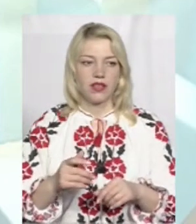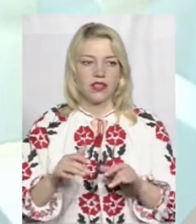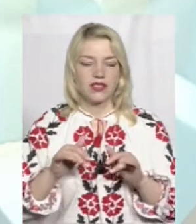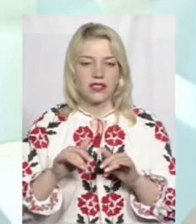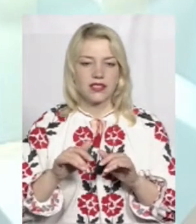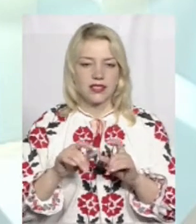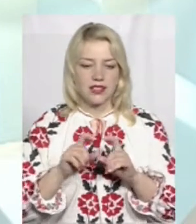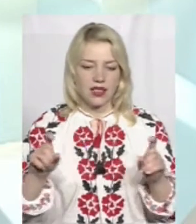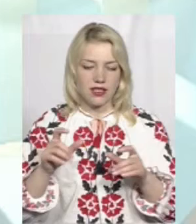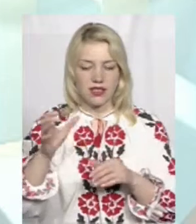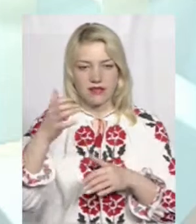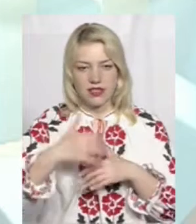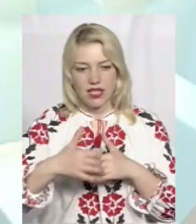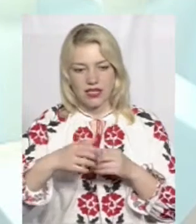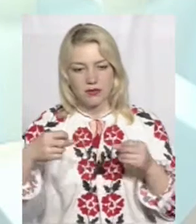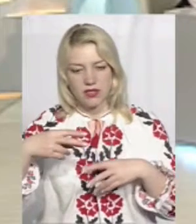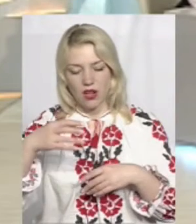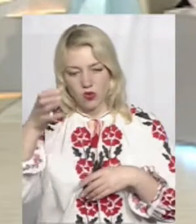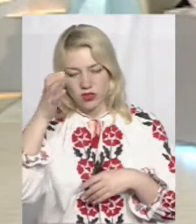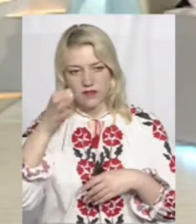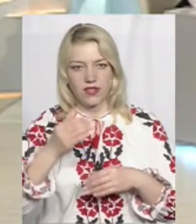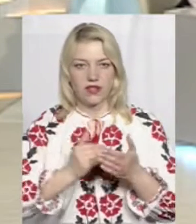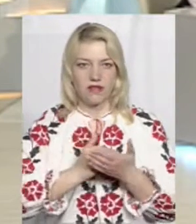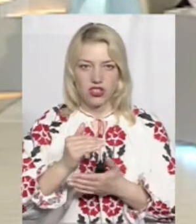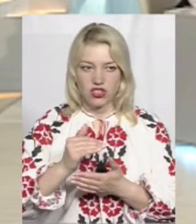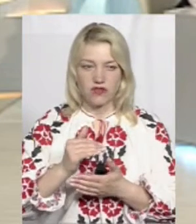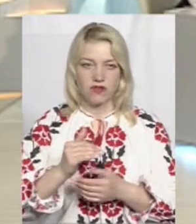заходів середньої спеціальної освіти, вишів,